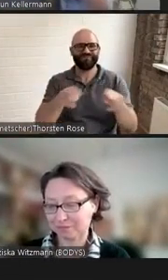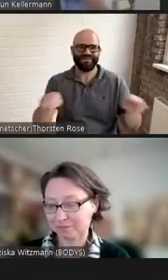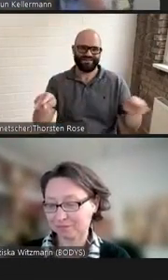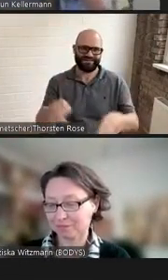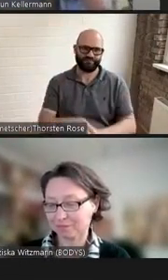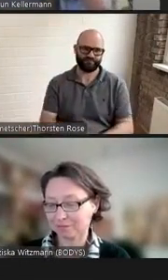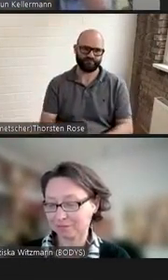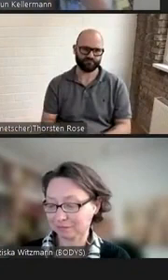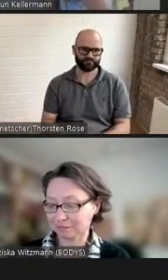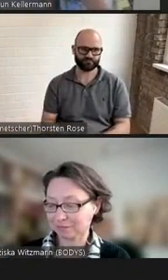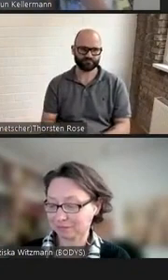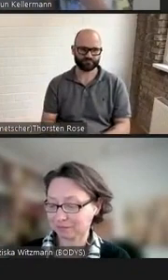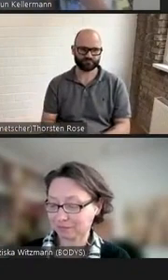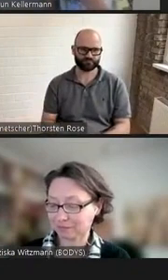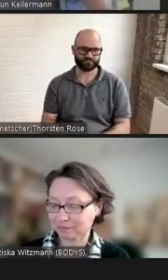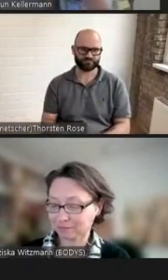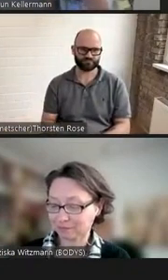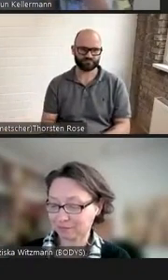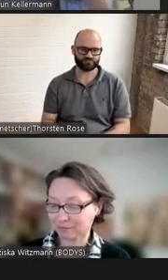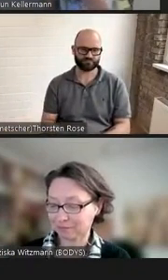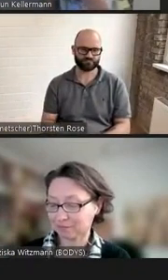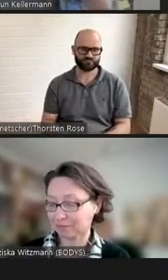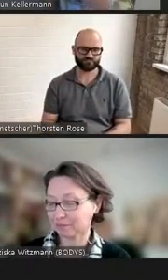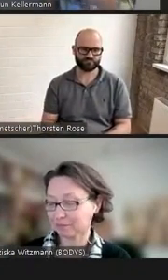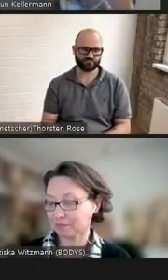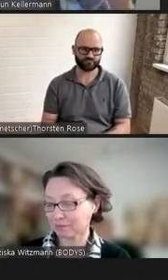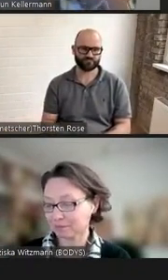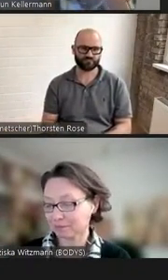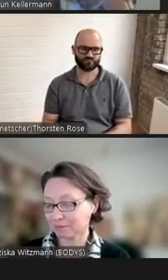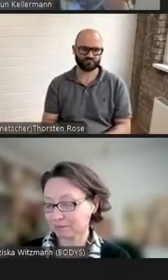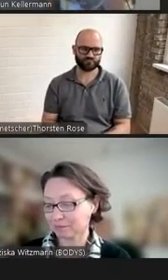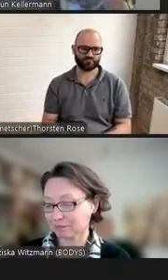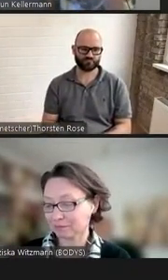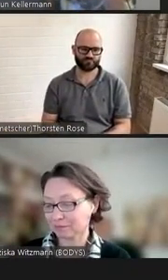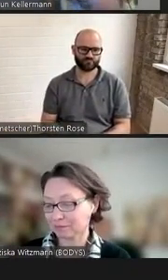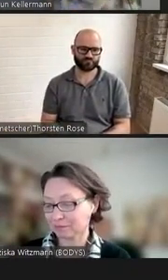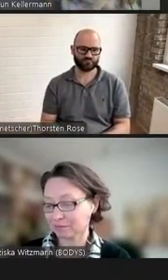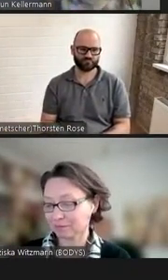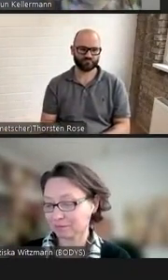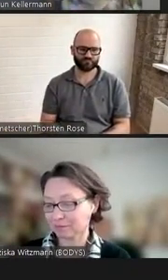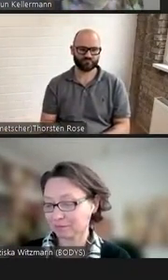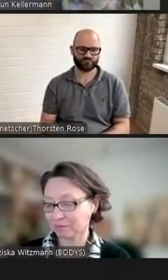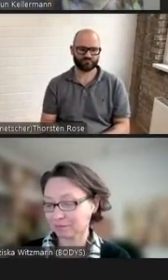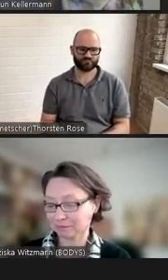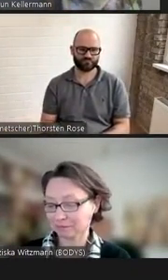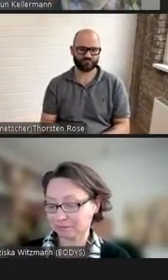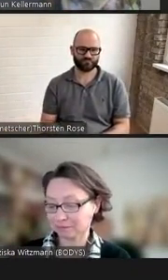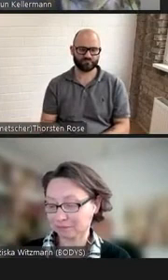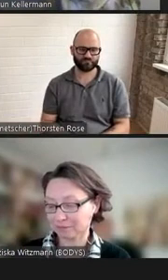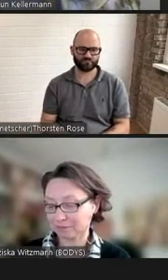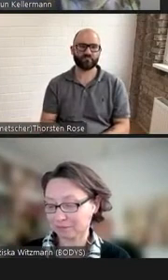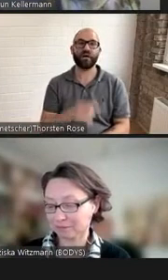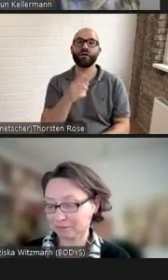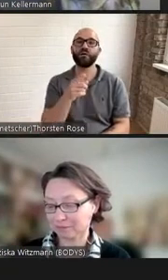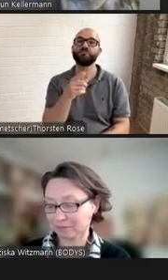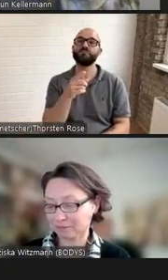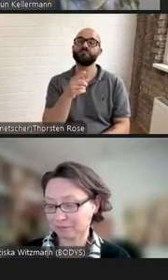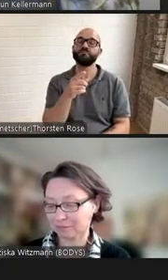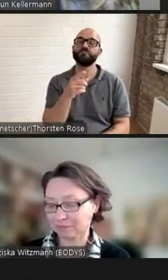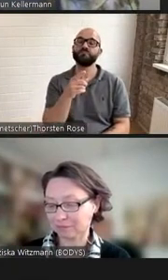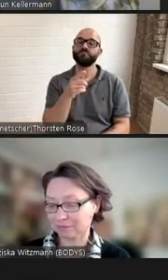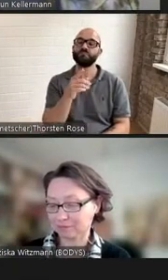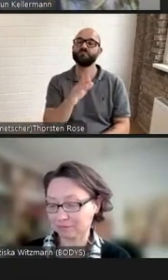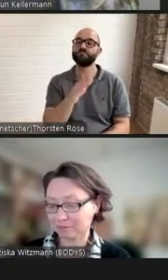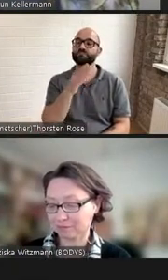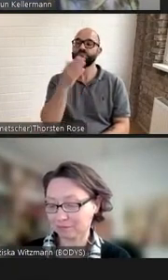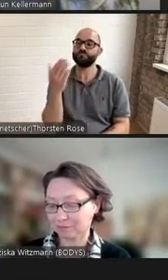merkwürdig schönen und dabei gehalten und grausamen Frau bedeutet den Einbruch